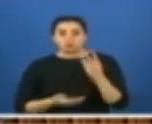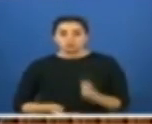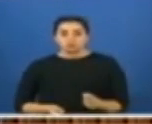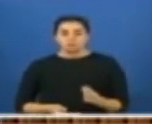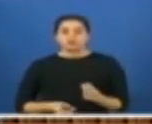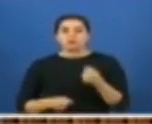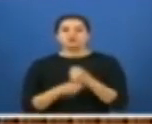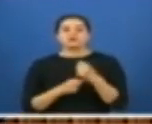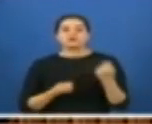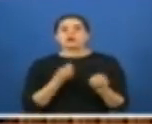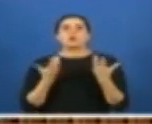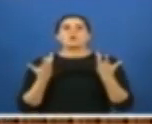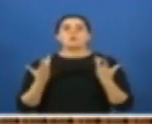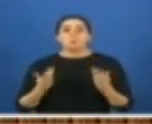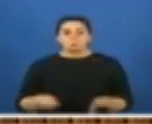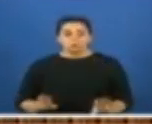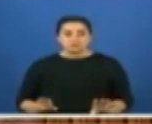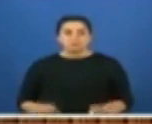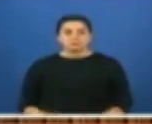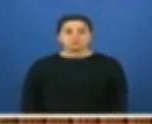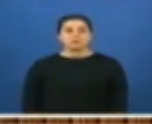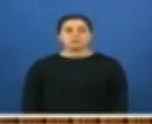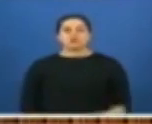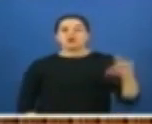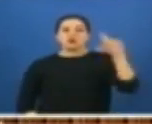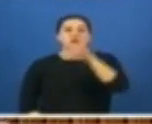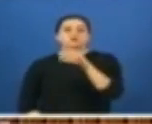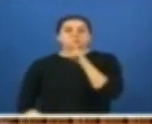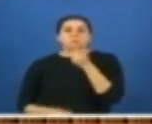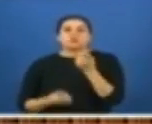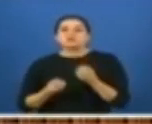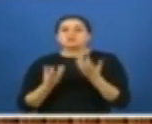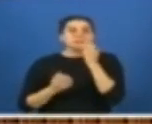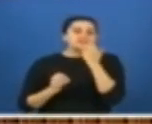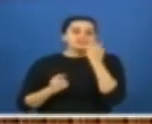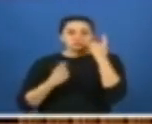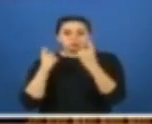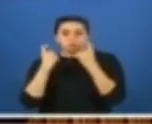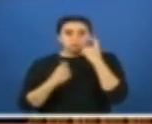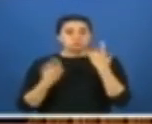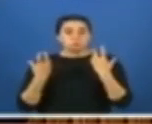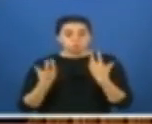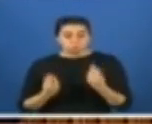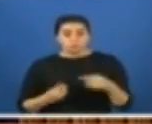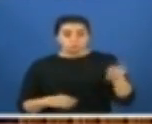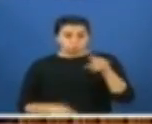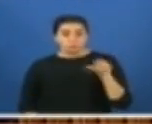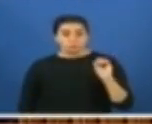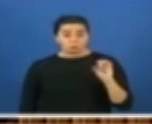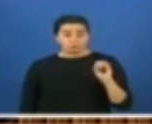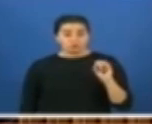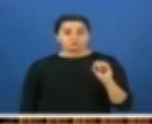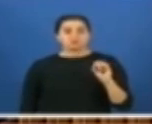görevini yapmaz hale getirirseniz, ay sonunu nasıl getireceğim diye düşünmeye iterseniz,